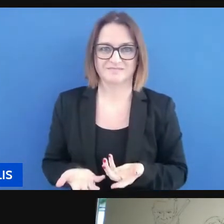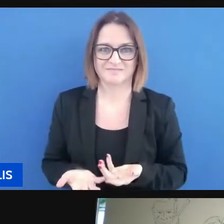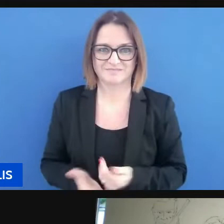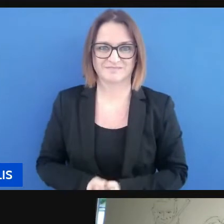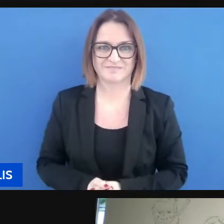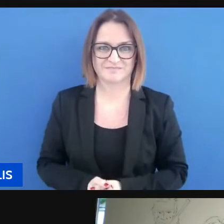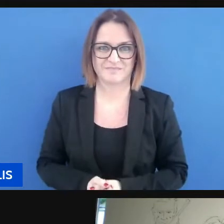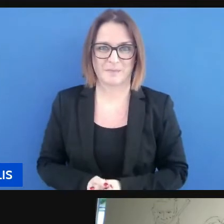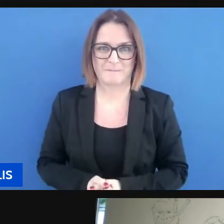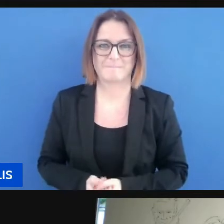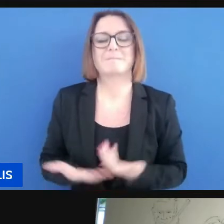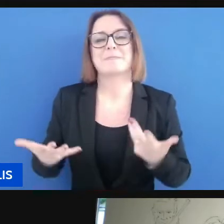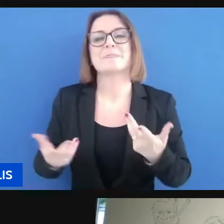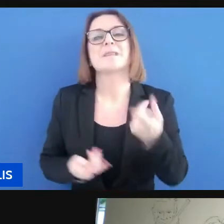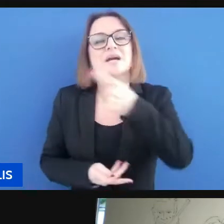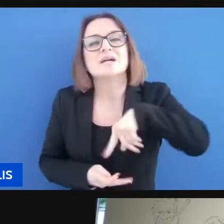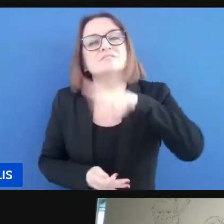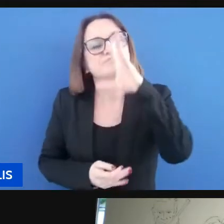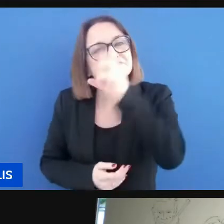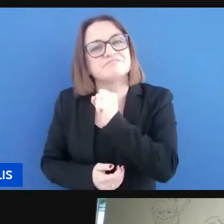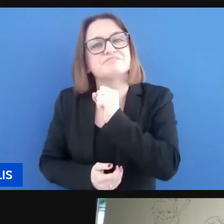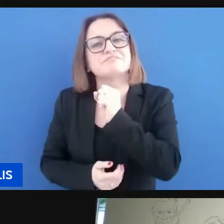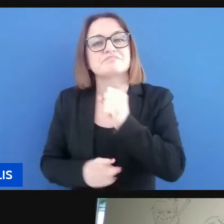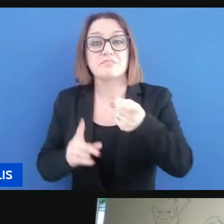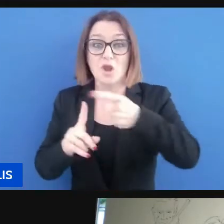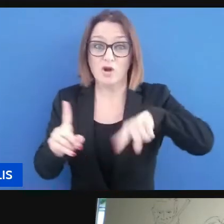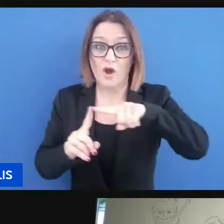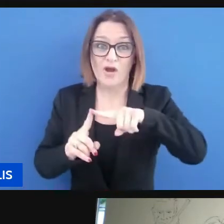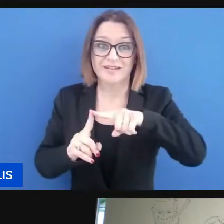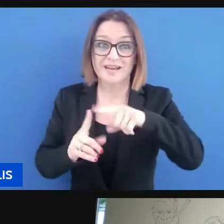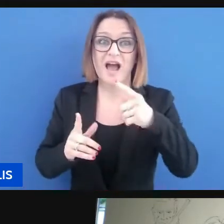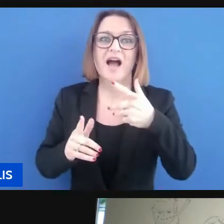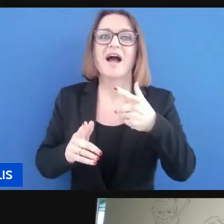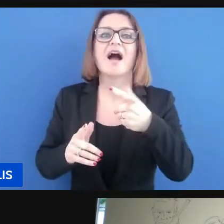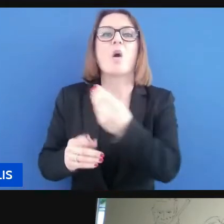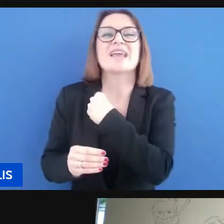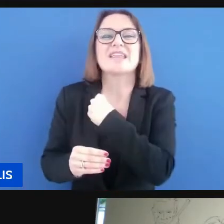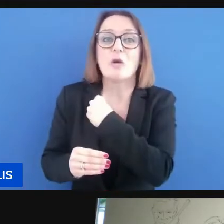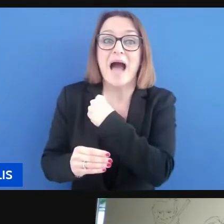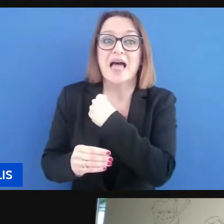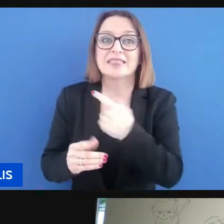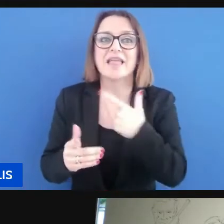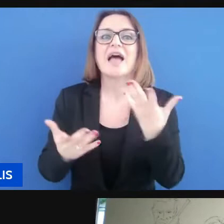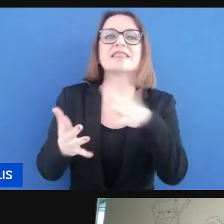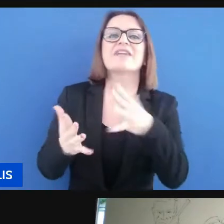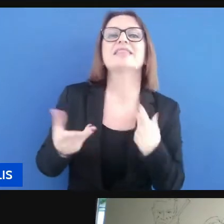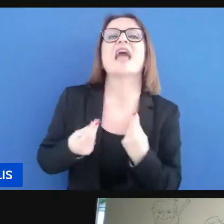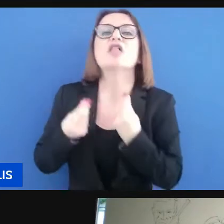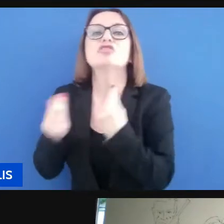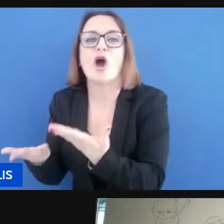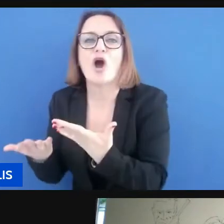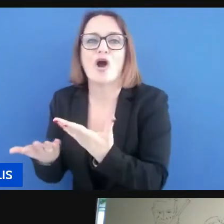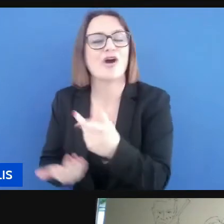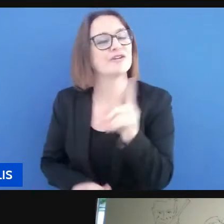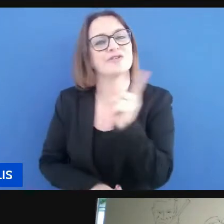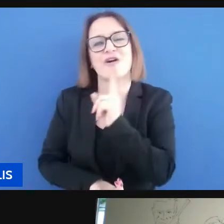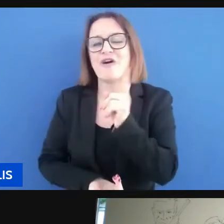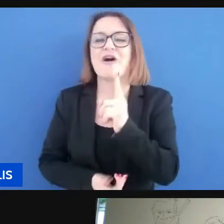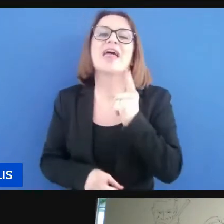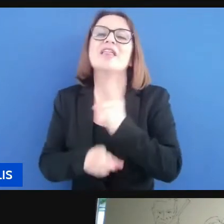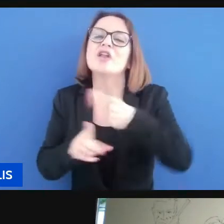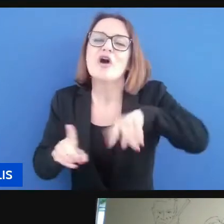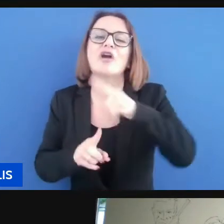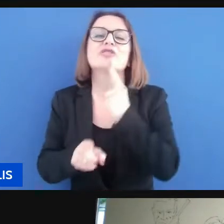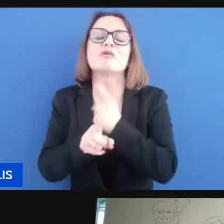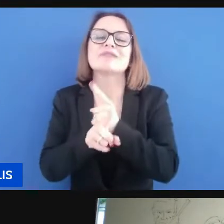appunto quella in cui non aggiungi qualcosa quando qualcuno te lo chiede ma qualcosa che invece sia presente in